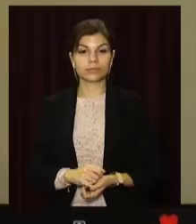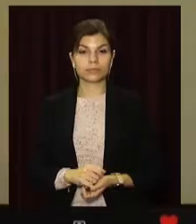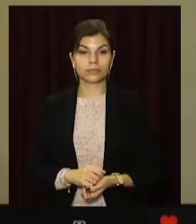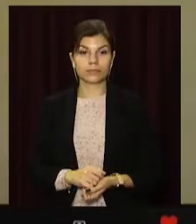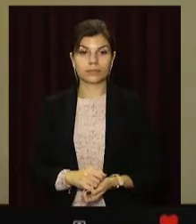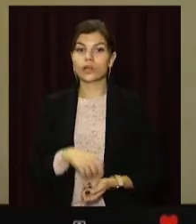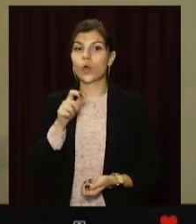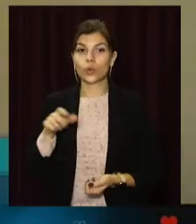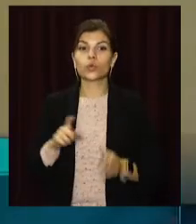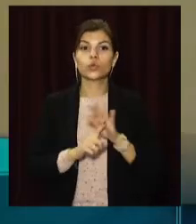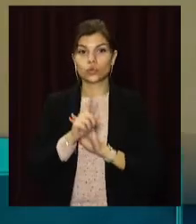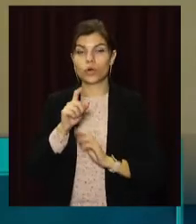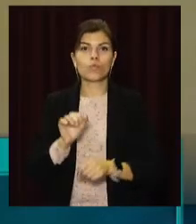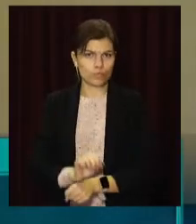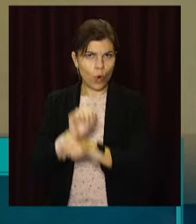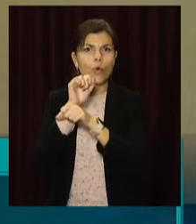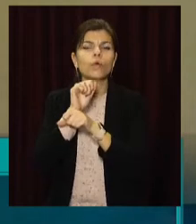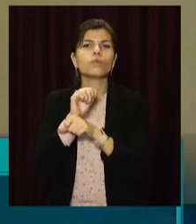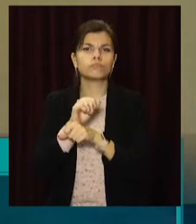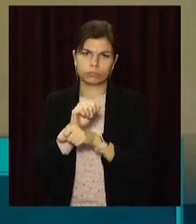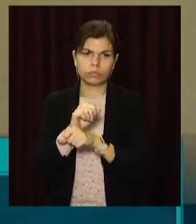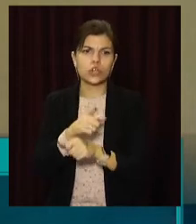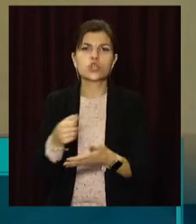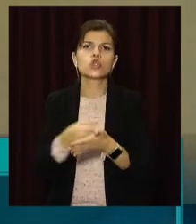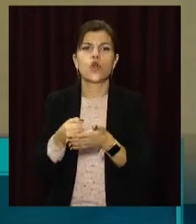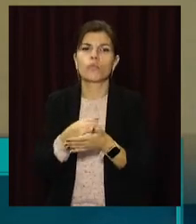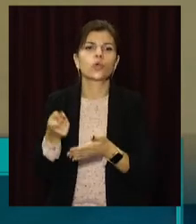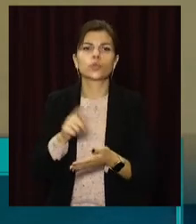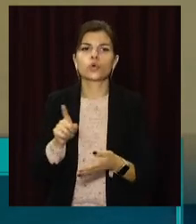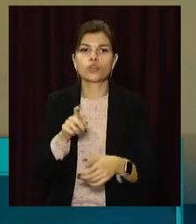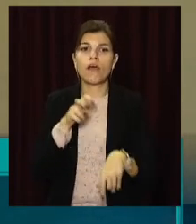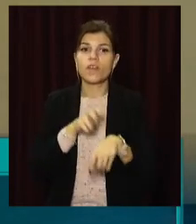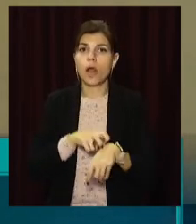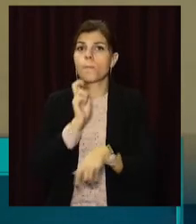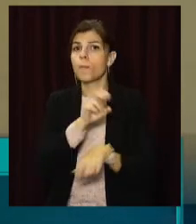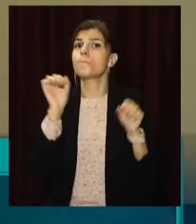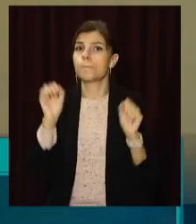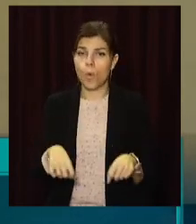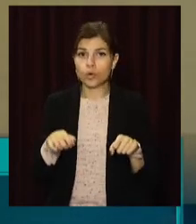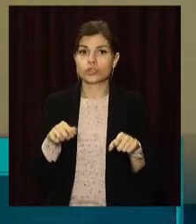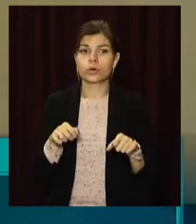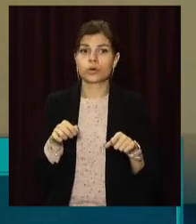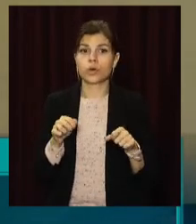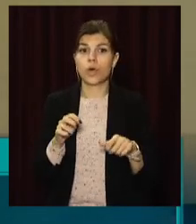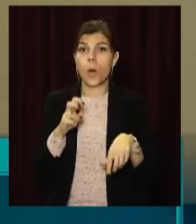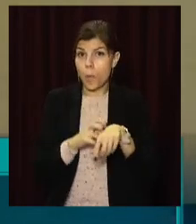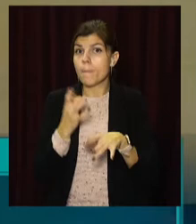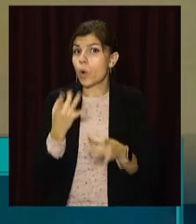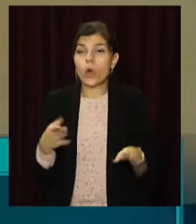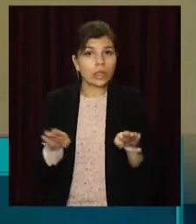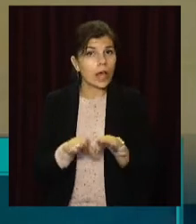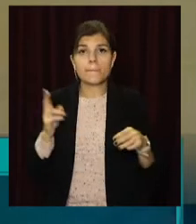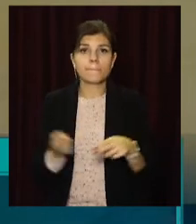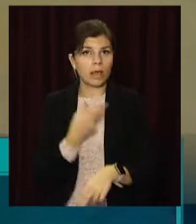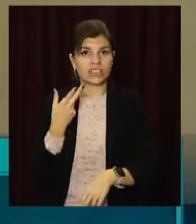Люди почали устраювати мітінги, і вони добились того, що хоча б к врачу можна прийти просто так, без